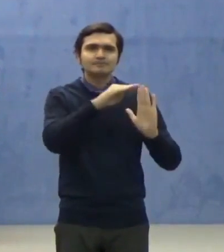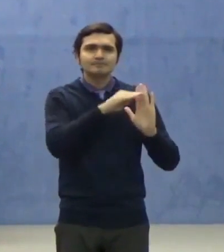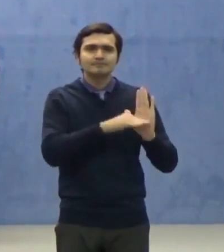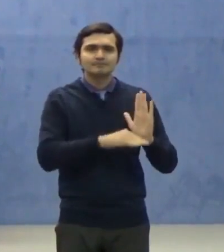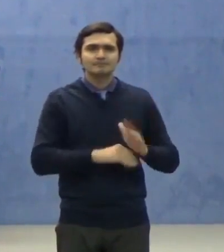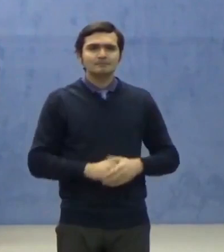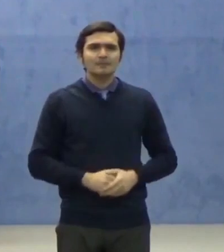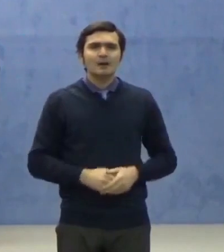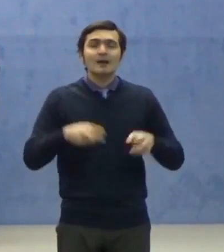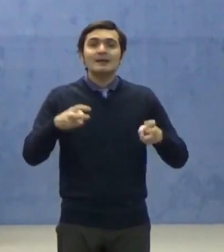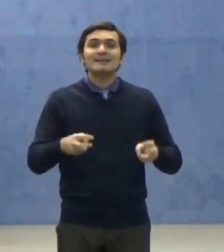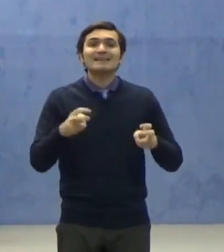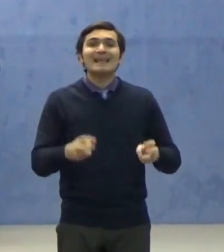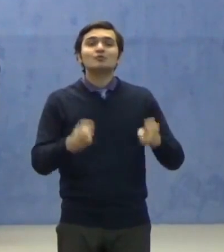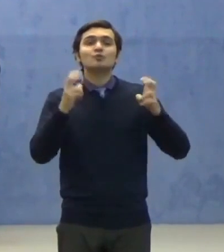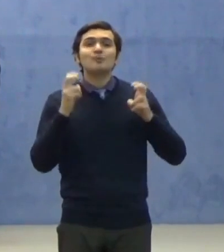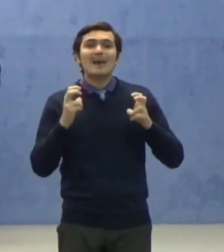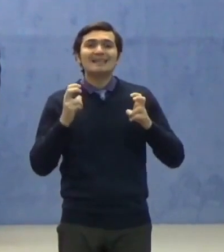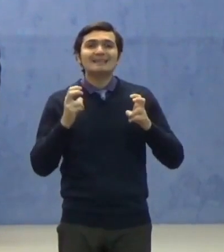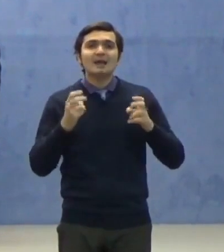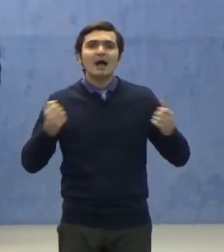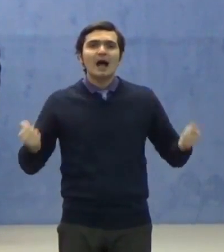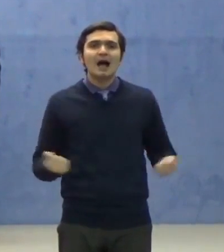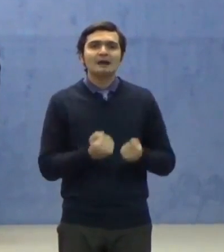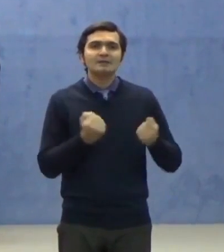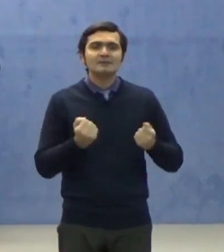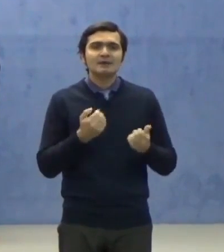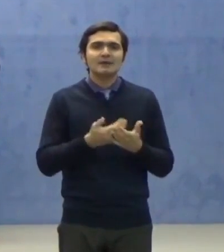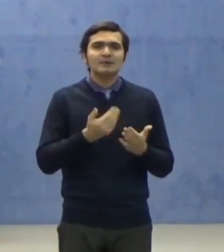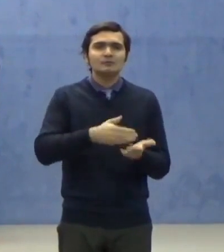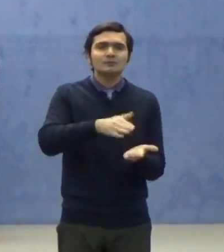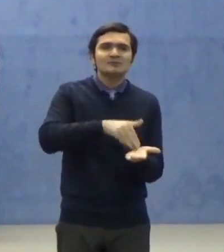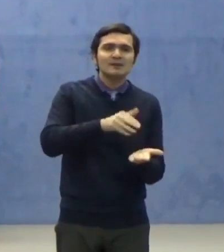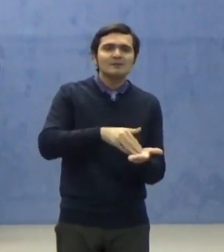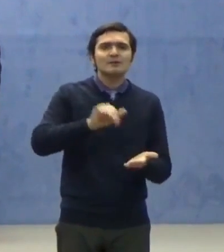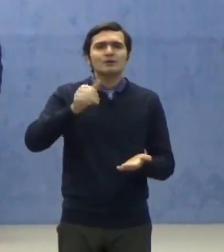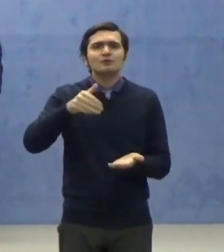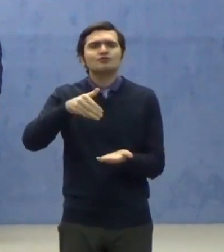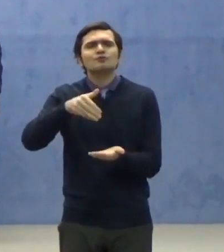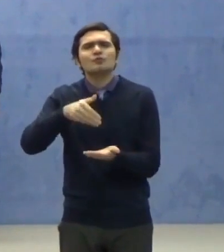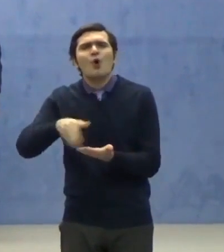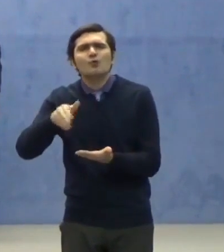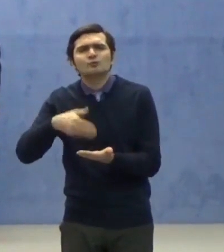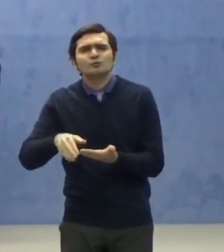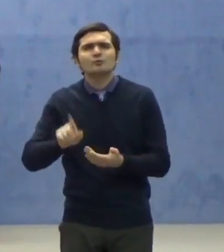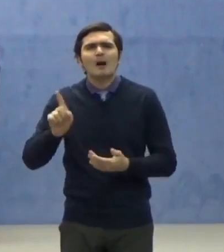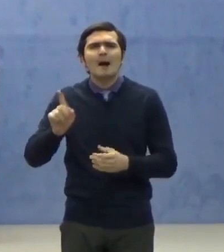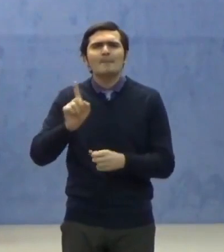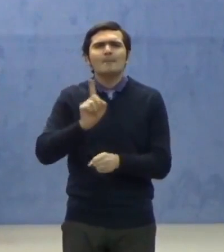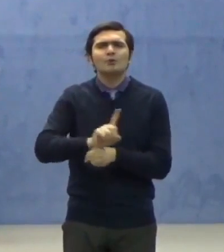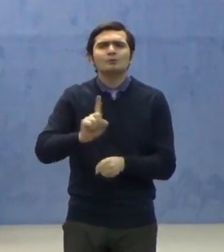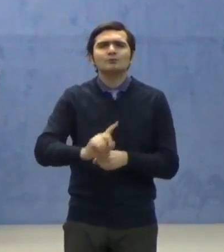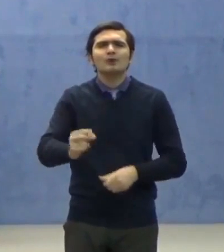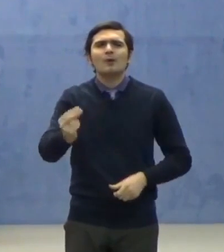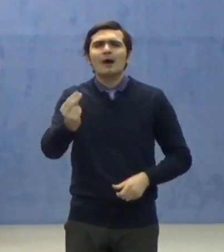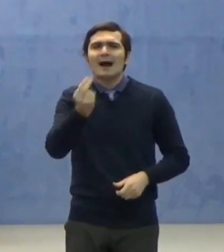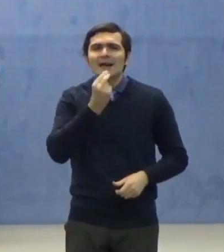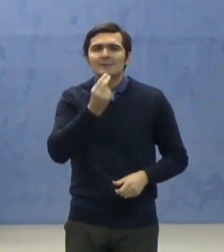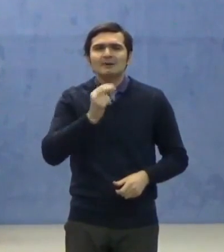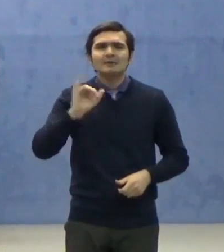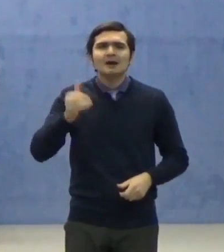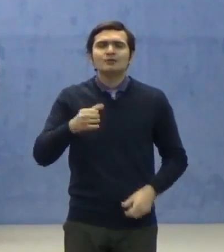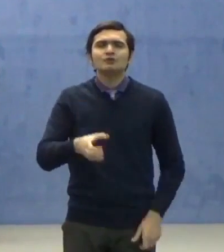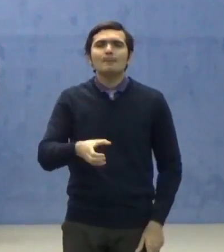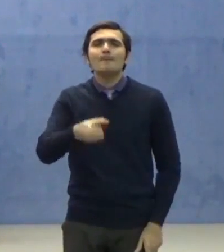Se suspendă activitatea de servire și consum a produselor alimentare și